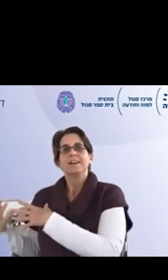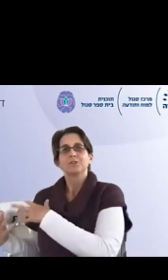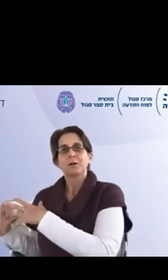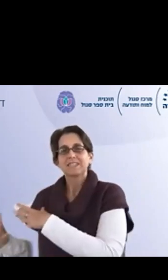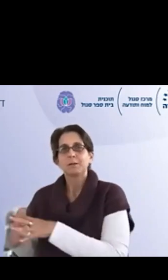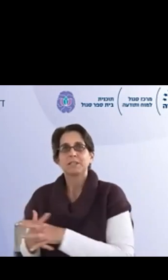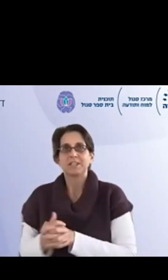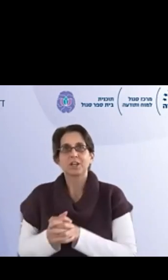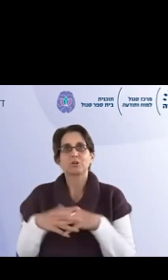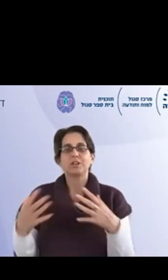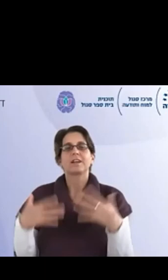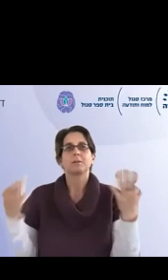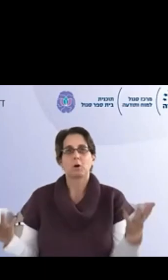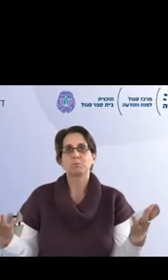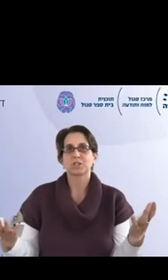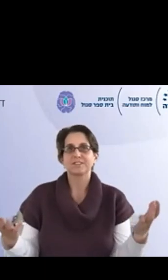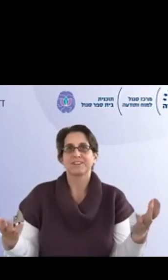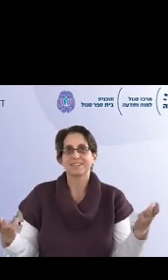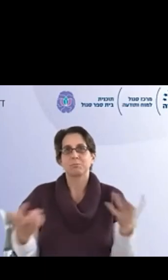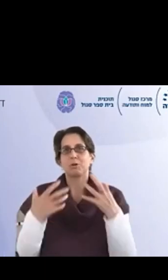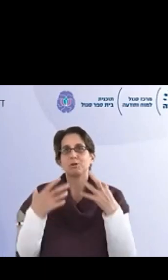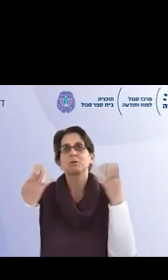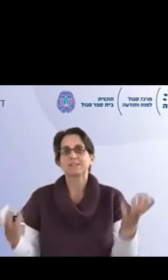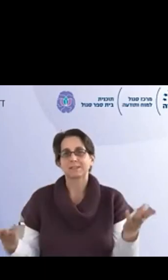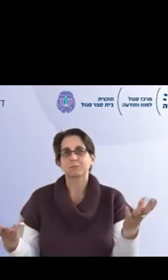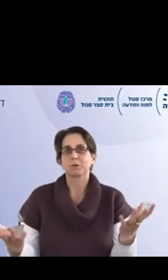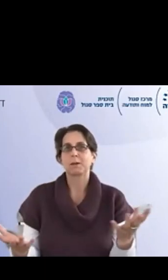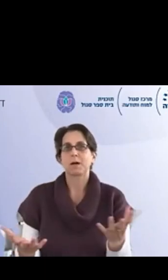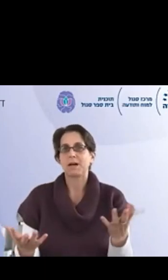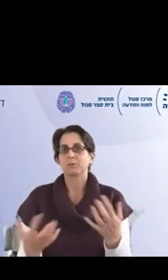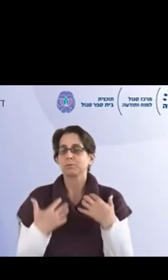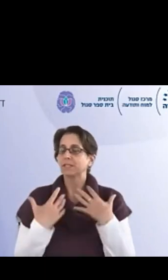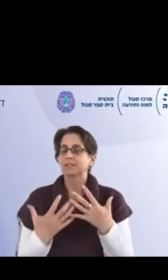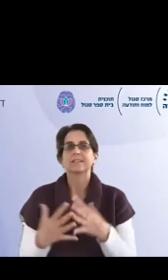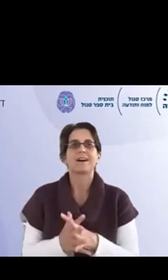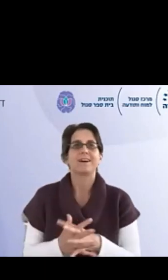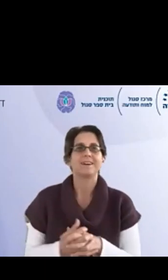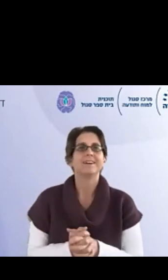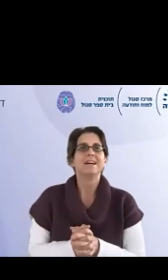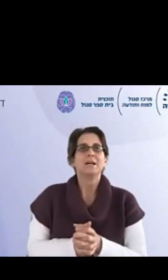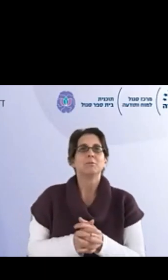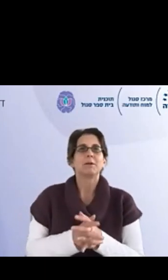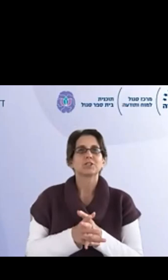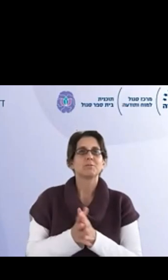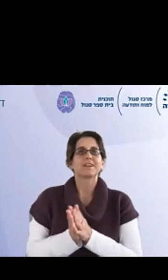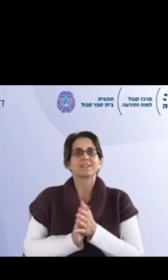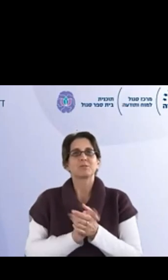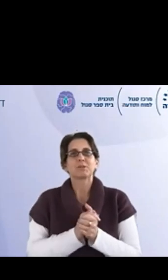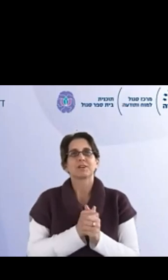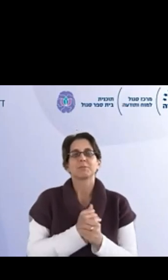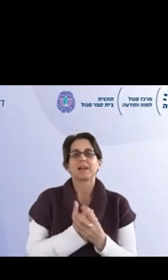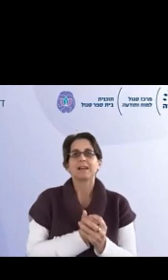שיותר בצד הבדאי של התוכנית אני פחות בשטח אז אני פחות שומעת את הסיפורים האלה ברמה היומימית אז אני ככה ממש